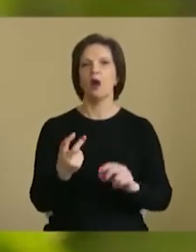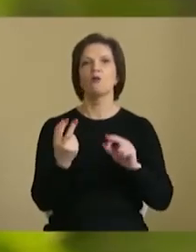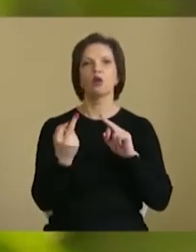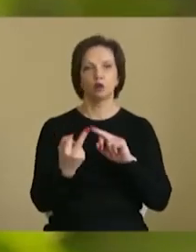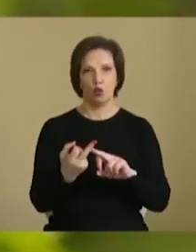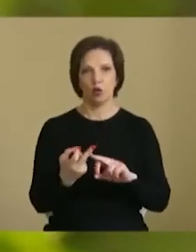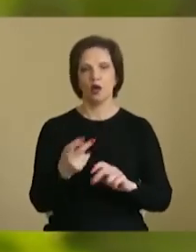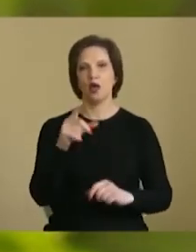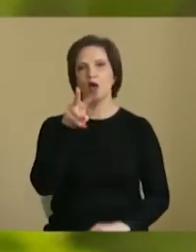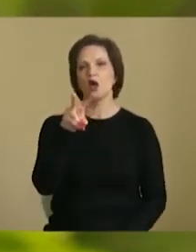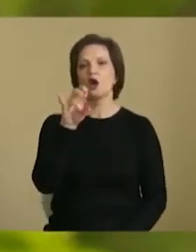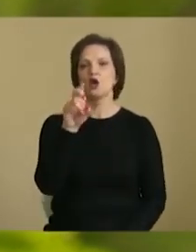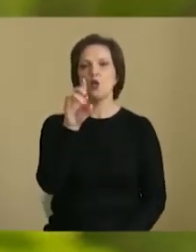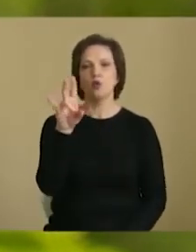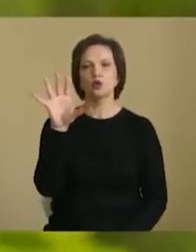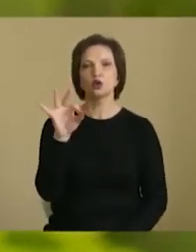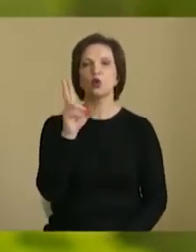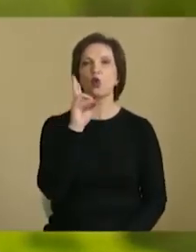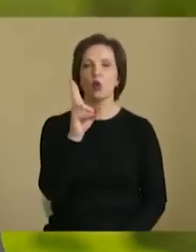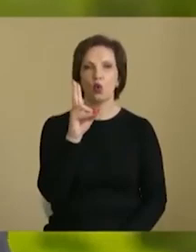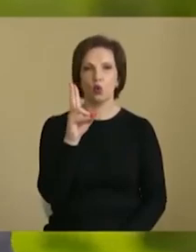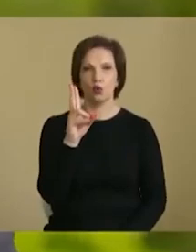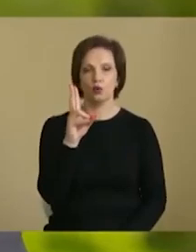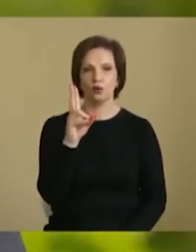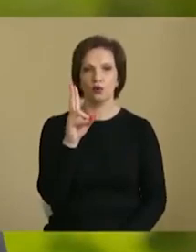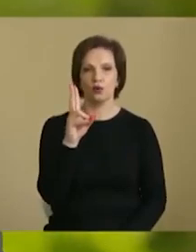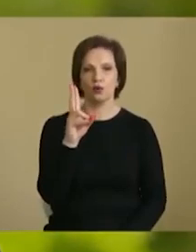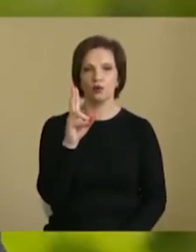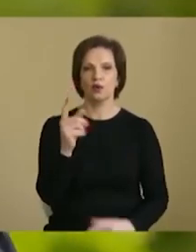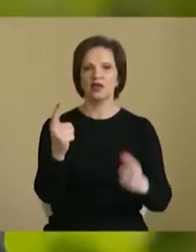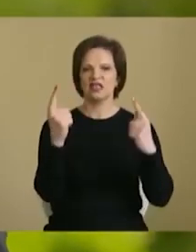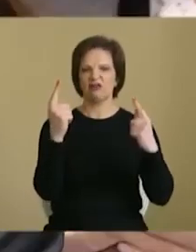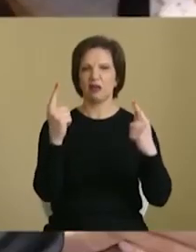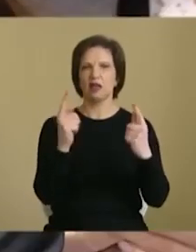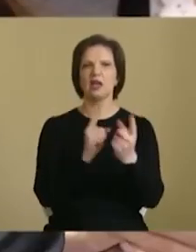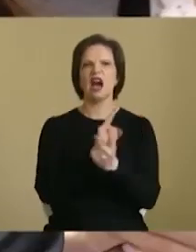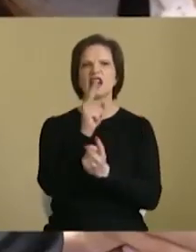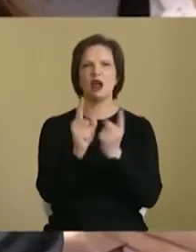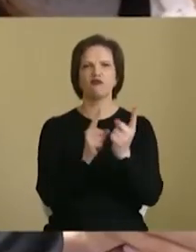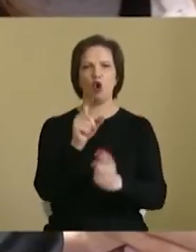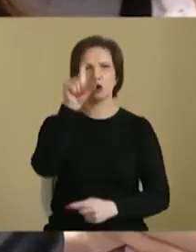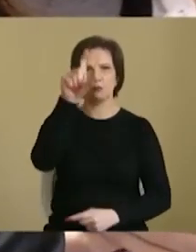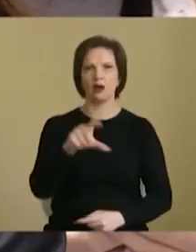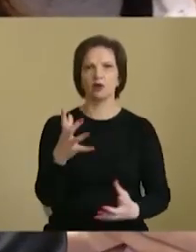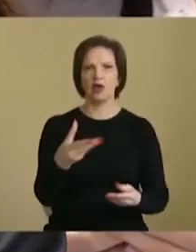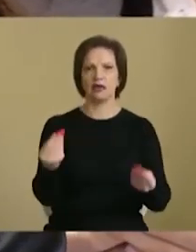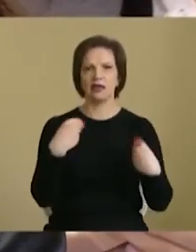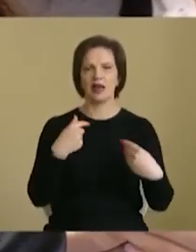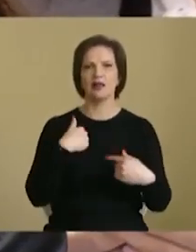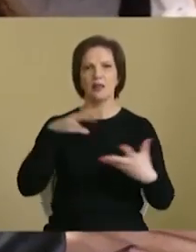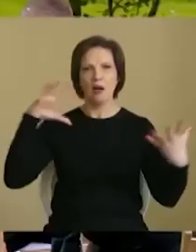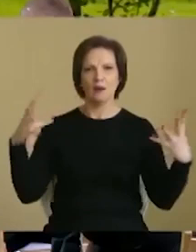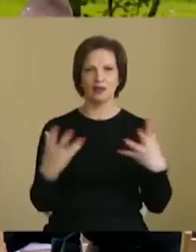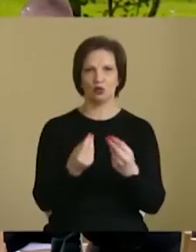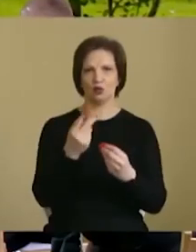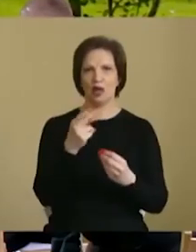-друге, Любченка. Кого із великих реформаторів, які нам надали з вами результат для